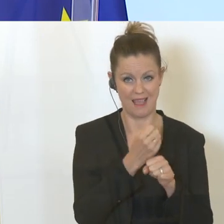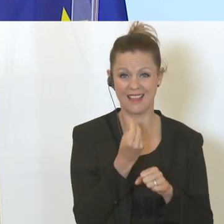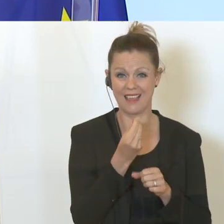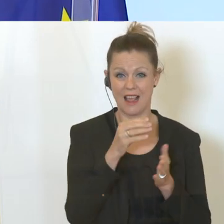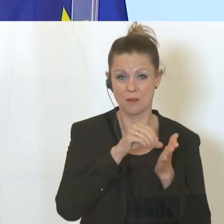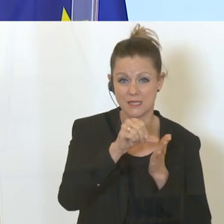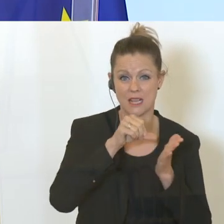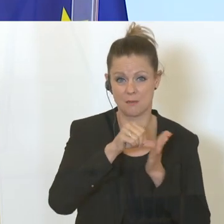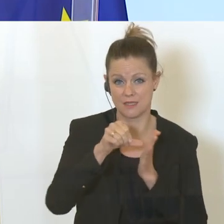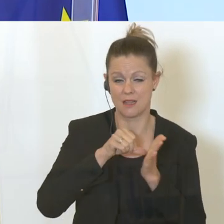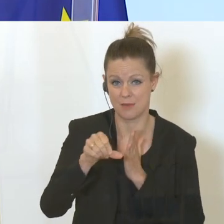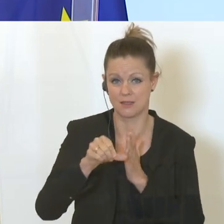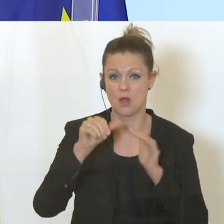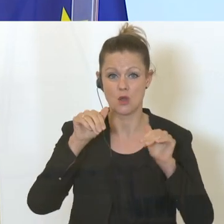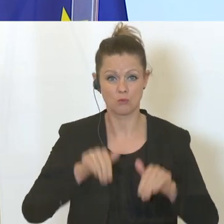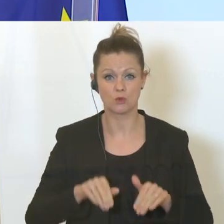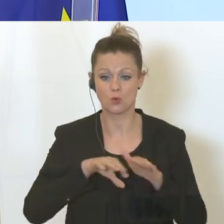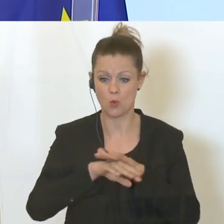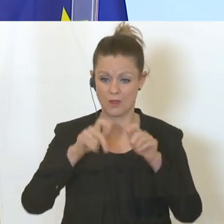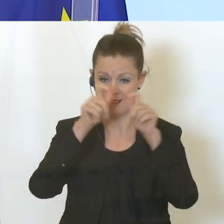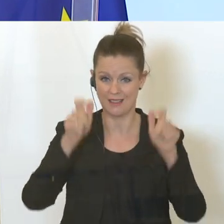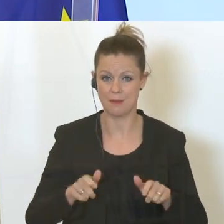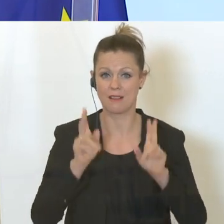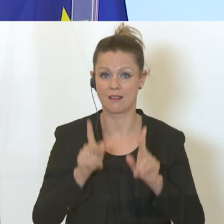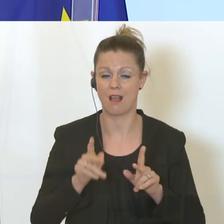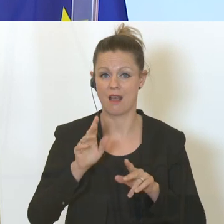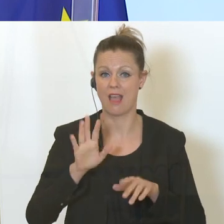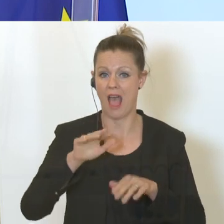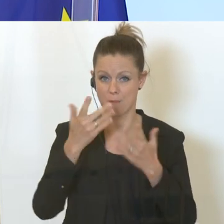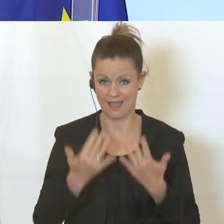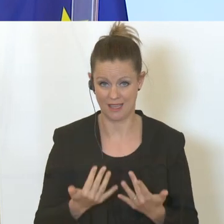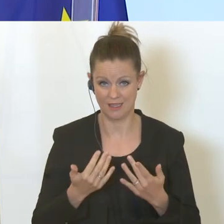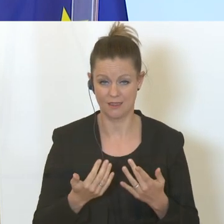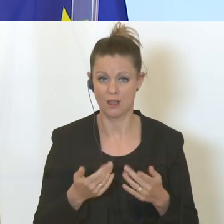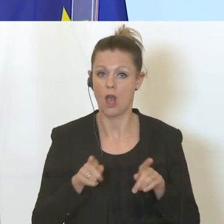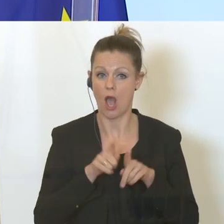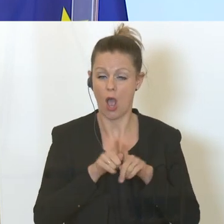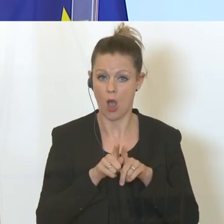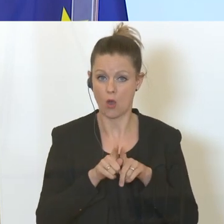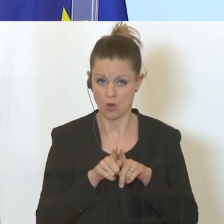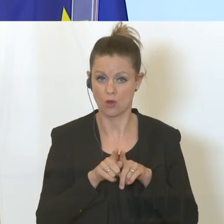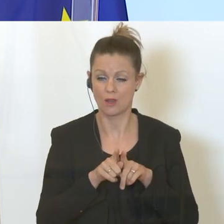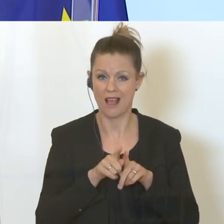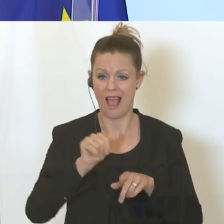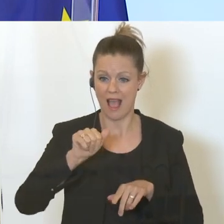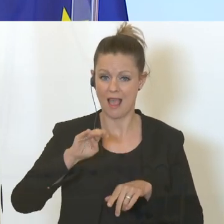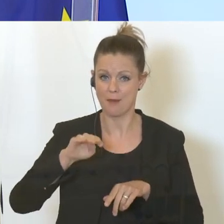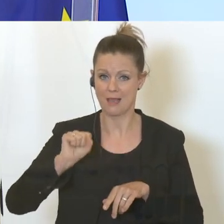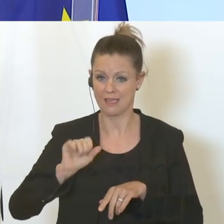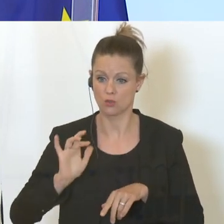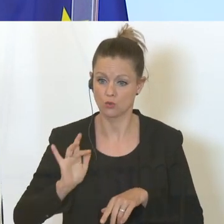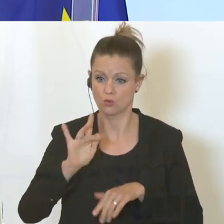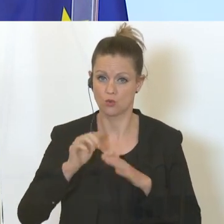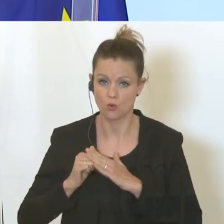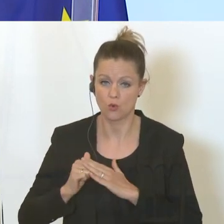fließt, dass die Unternehmen abrechnen und dass hier auch die Unterstützung, die von Seiten des AMS gegeben ist,